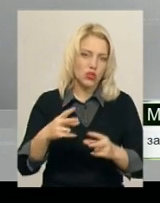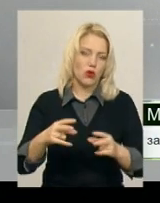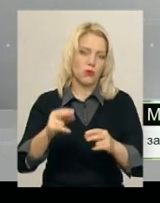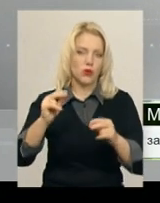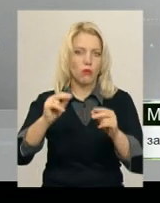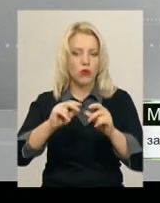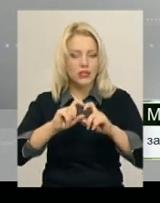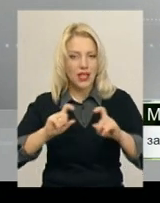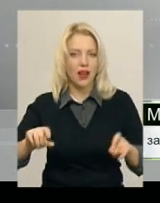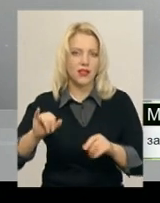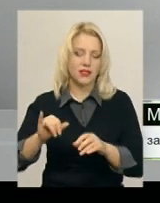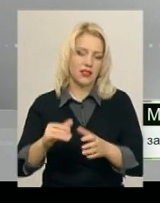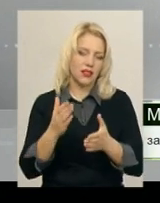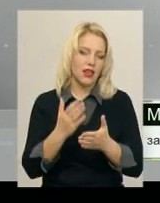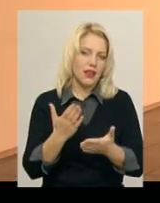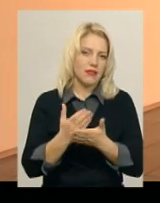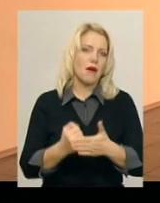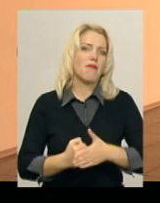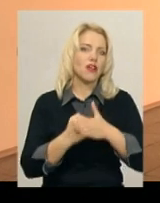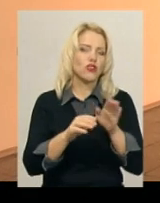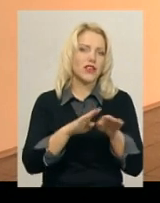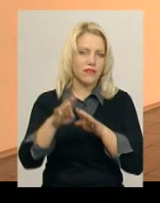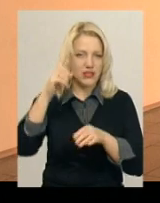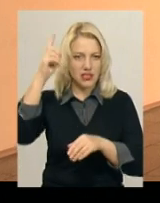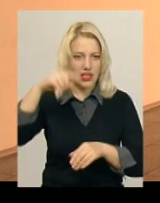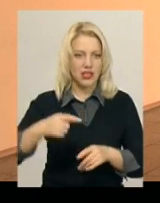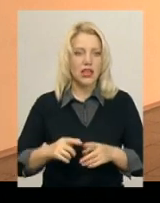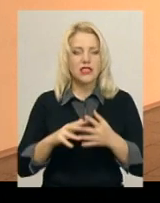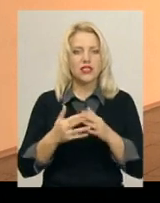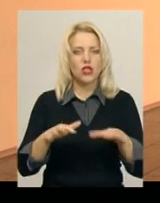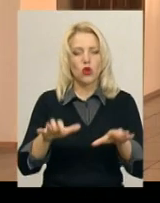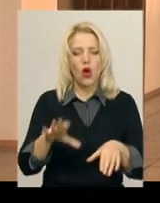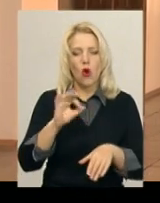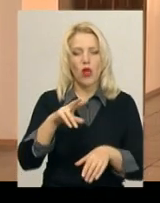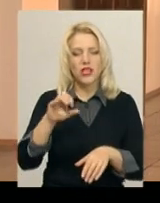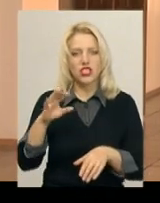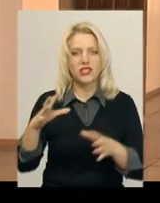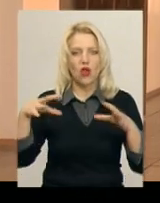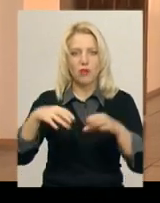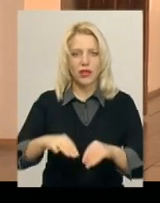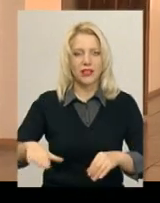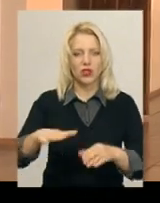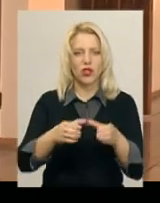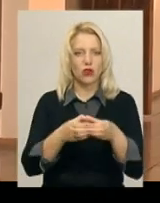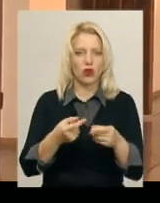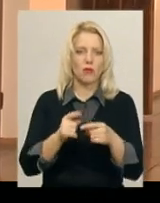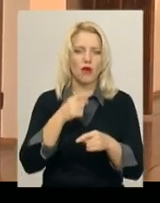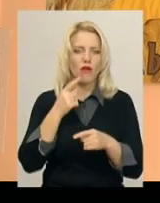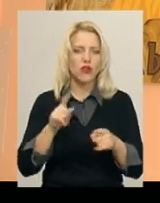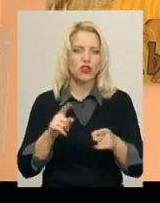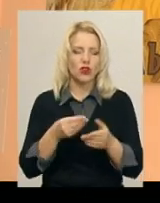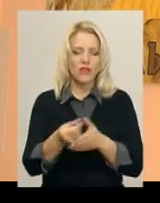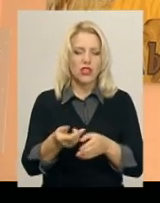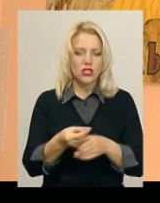закладі і отримали базовий рівень знань. Сільський голова Олешинської об'єднуєї територіальної громади Віталій Осядлий каже, фінансування районної музичної